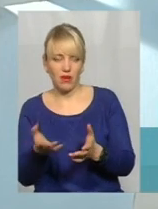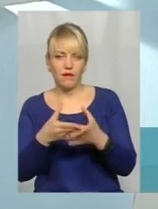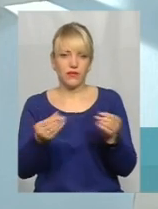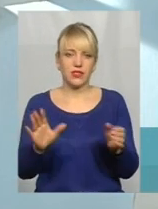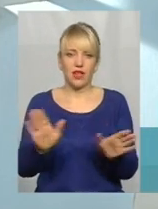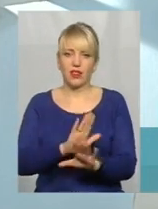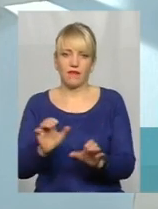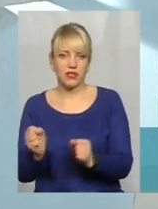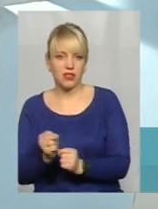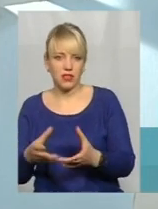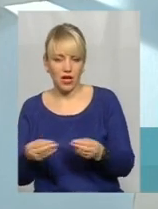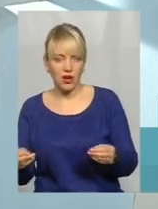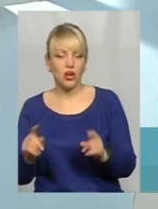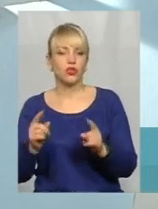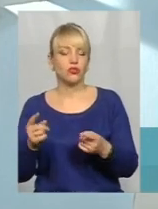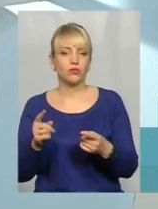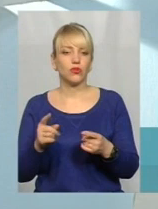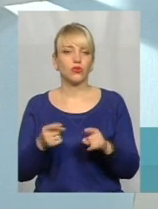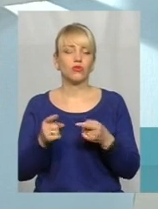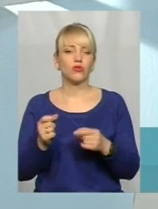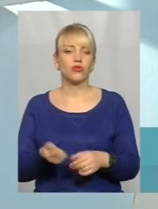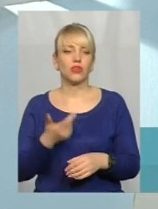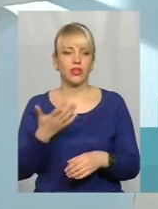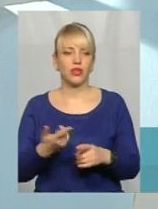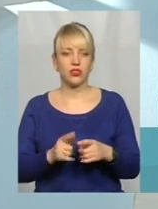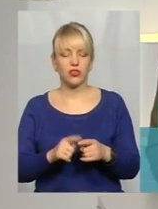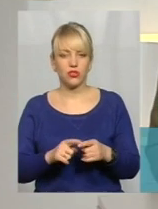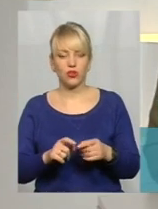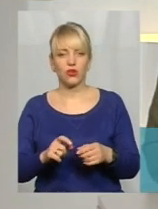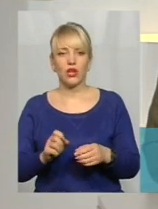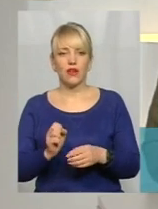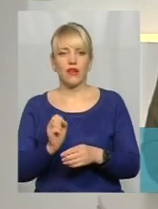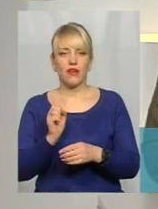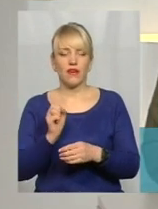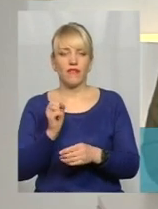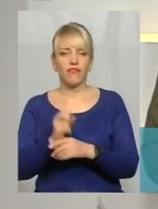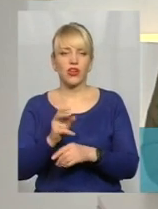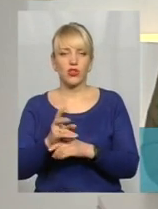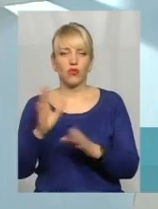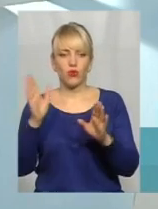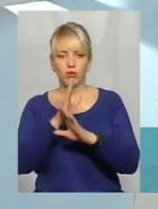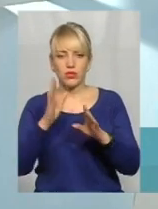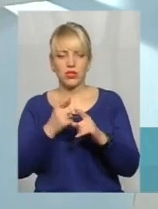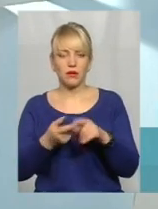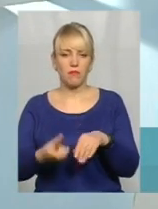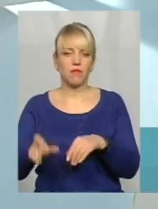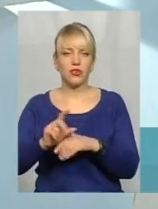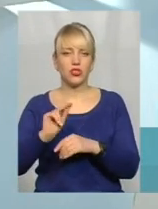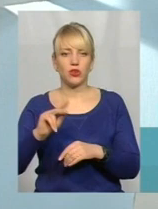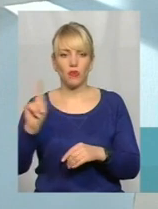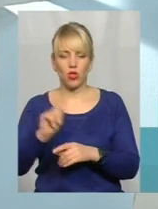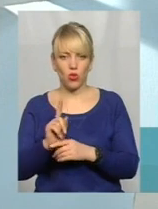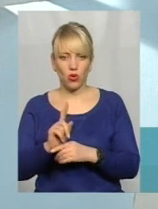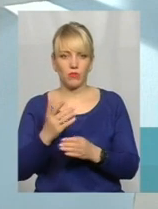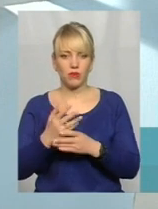Питання чому? Тому що кількість, да, CO2 в атмосферу на мільйон одиниць перевищує норму. Якщо норма це 350